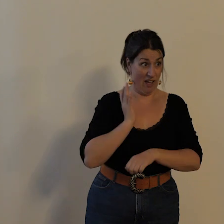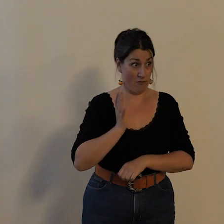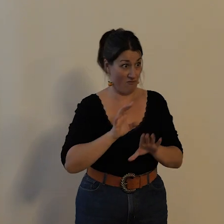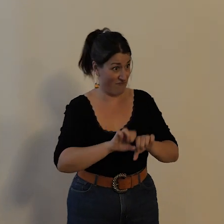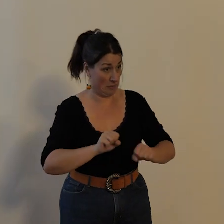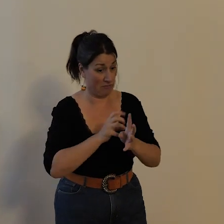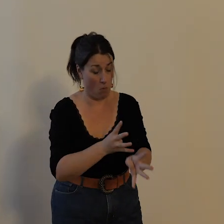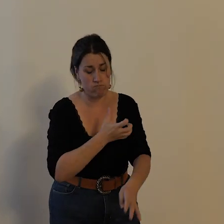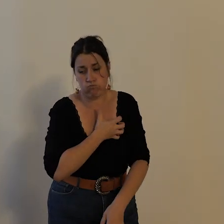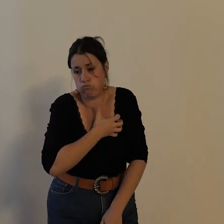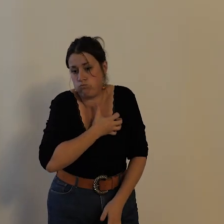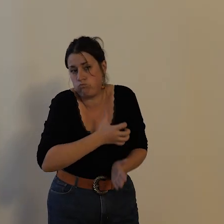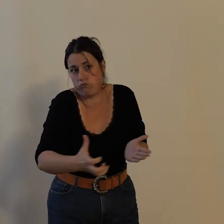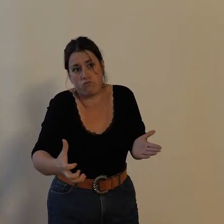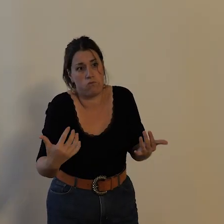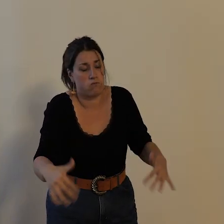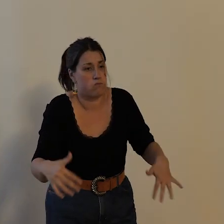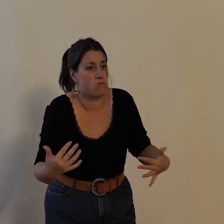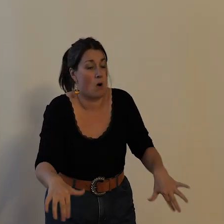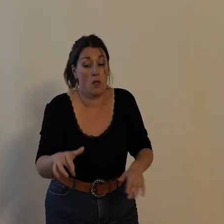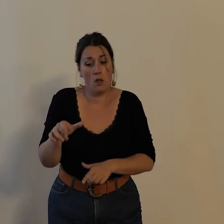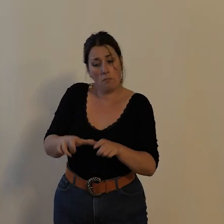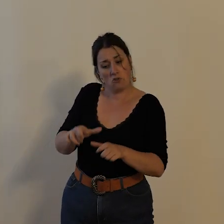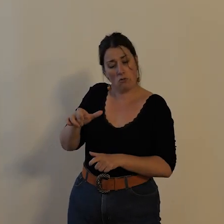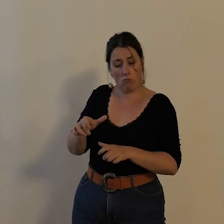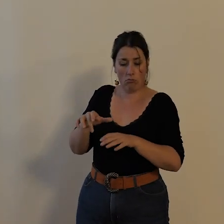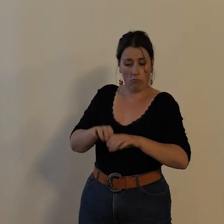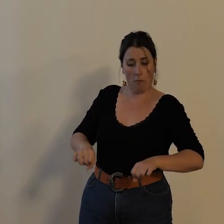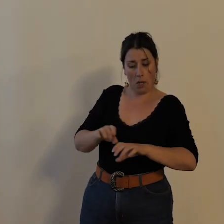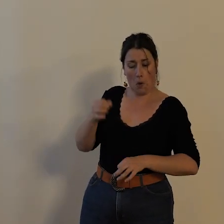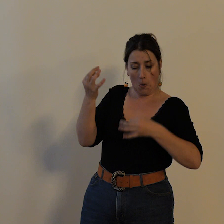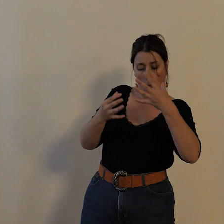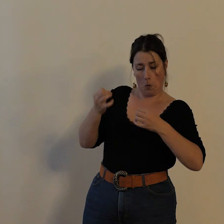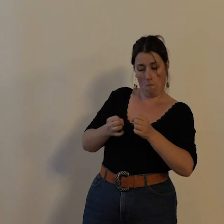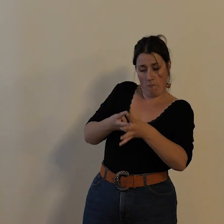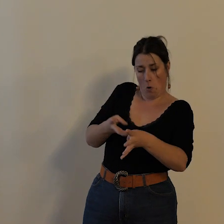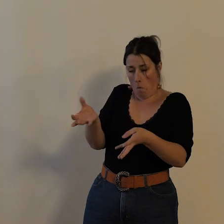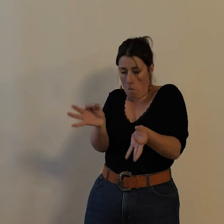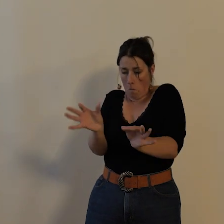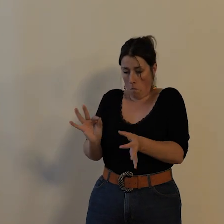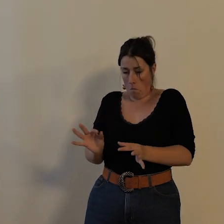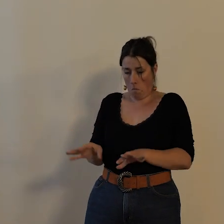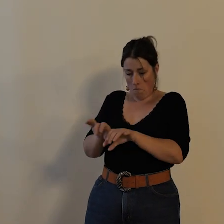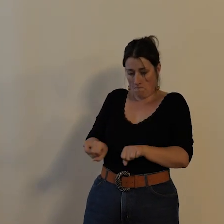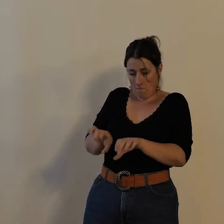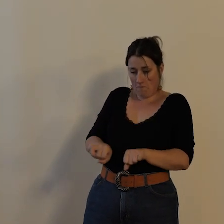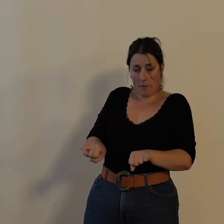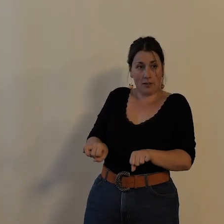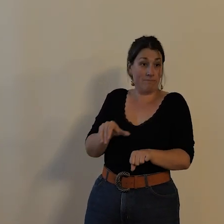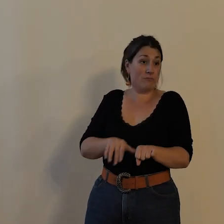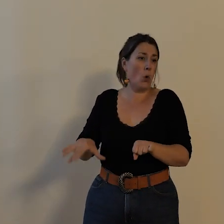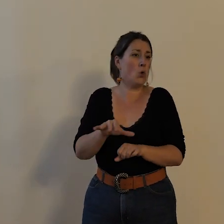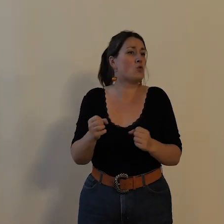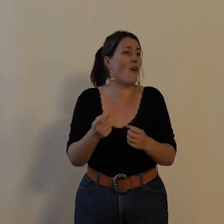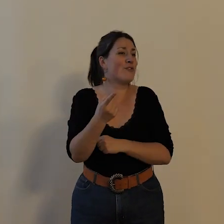et ce sont des artisans inventifs qui réalisent les premiers vélos ce sont souvent des